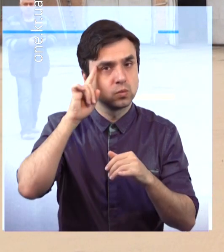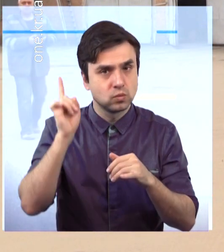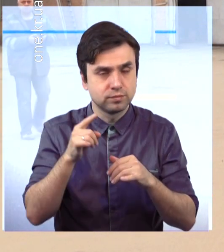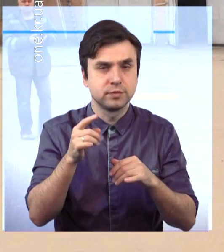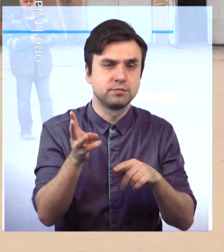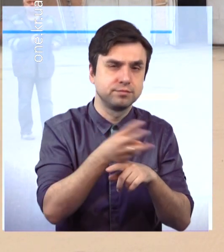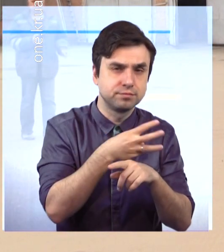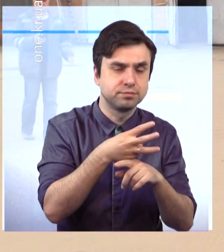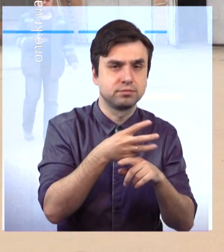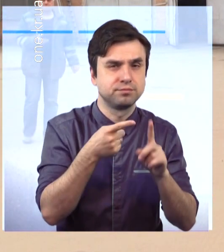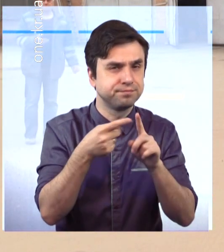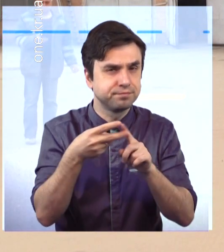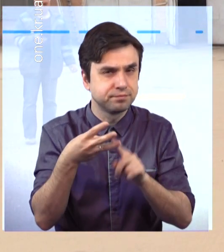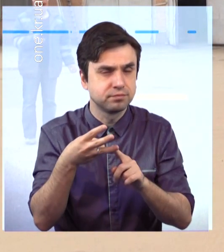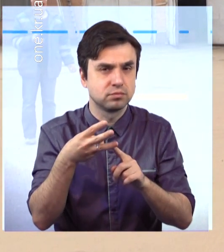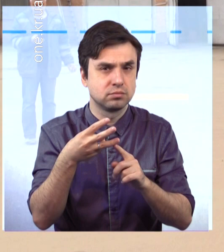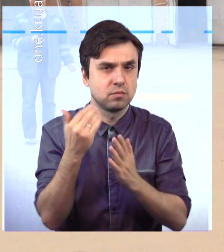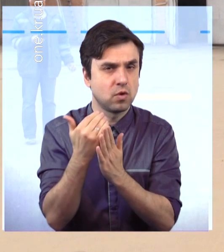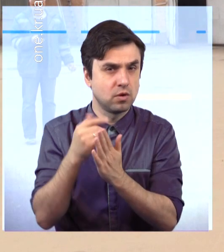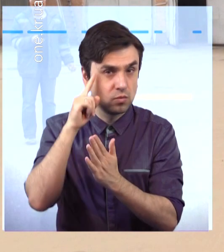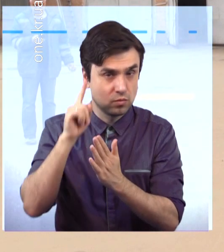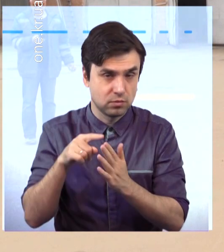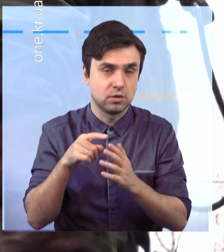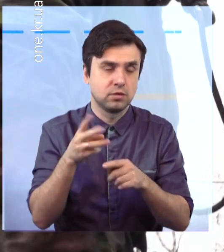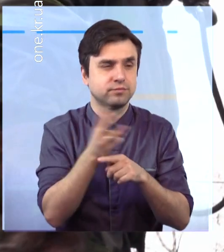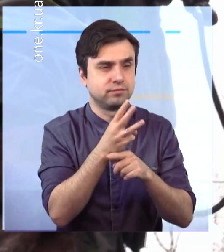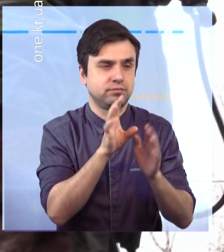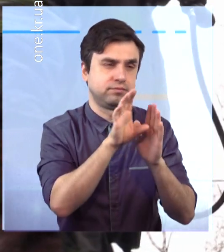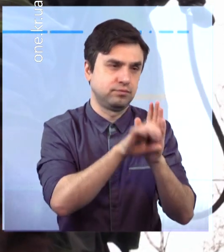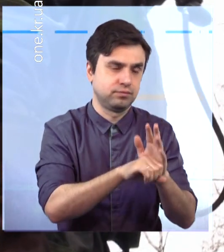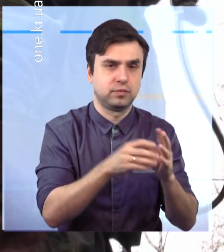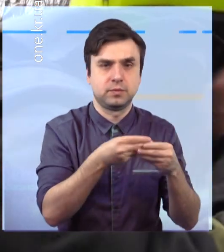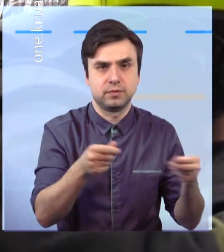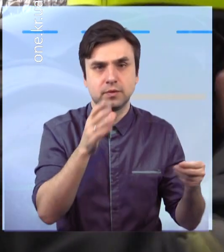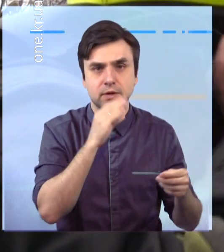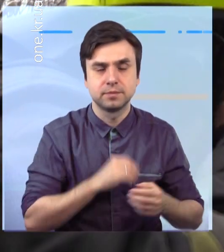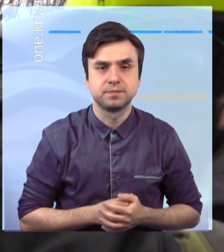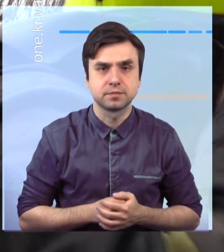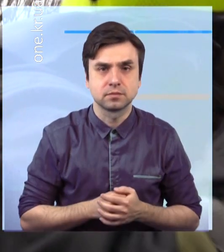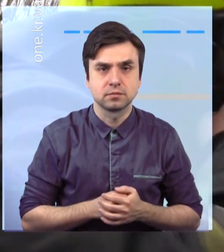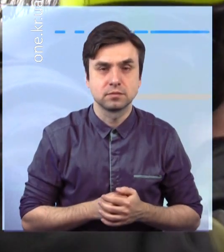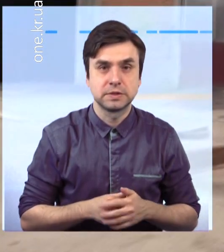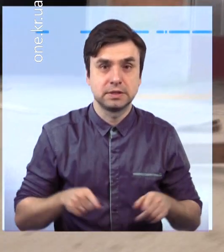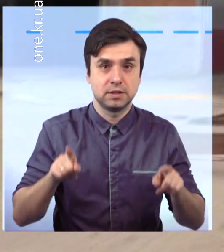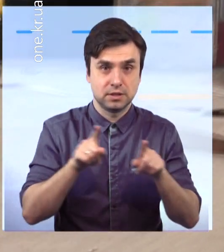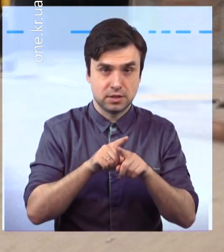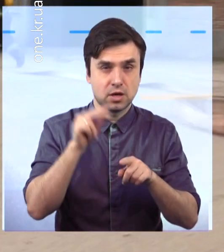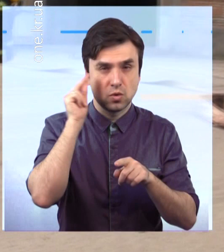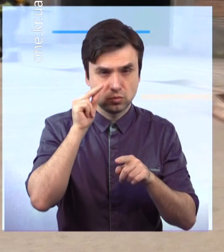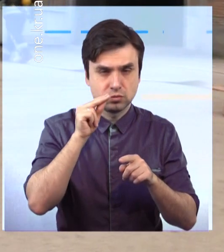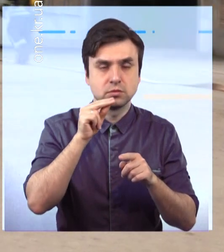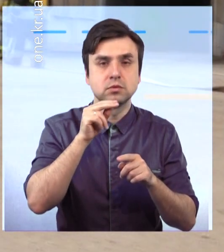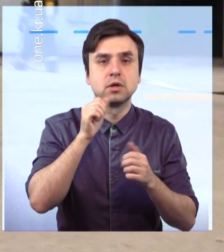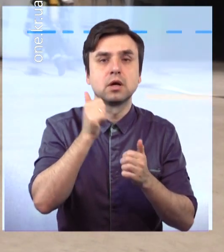подальшому своєчасна локалізація та ліквідація пожежі. Подібні навчання надзвичайники проводять раз на три місяці. Легенди